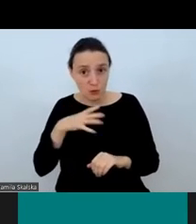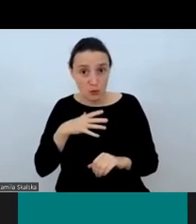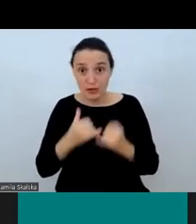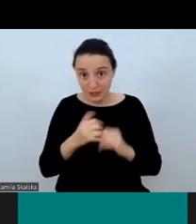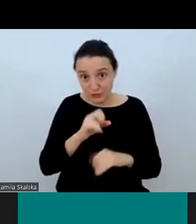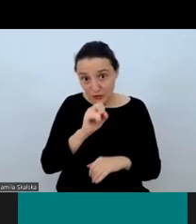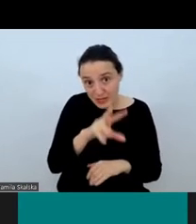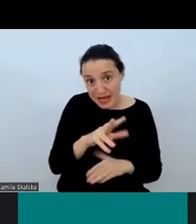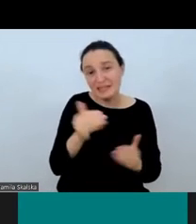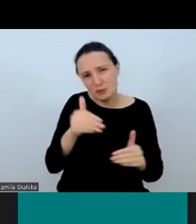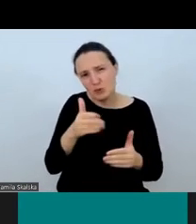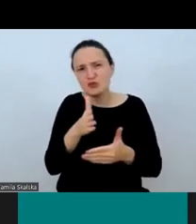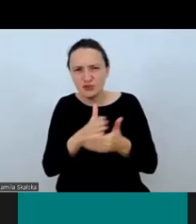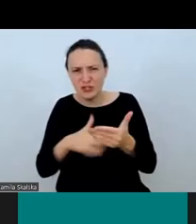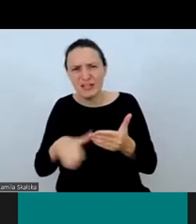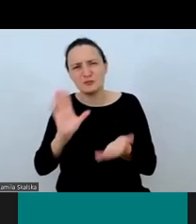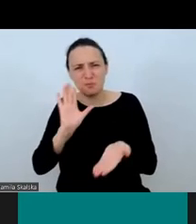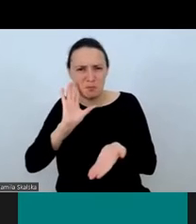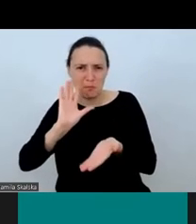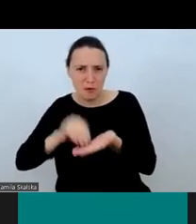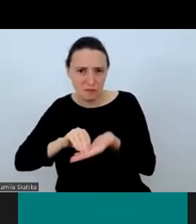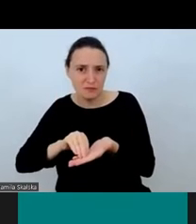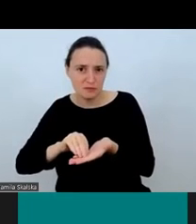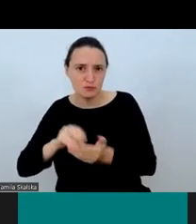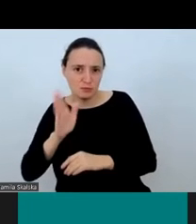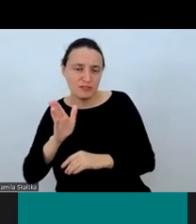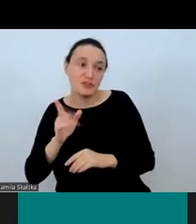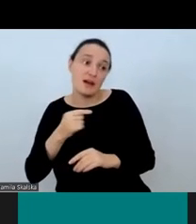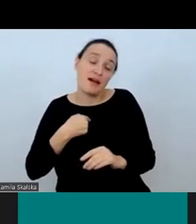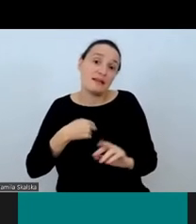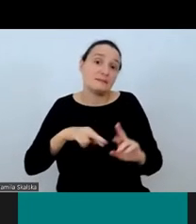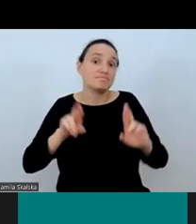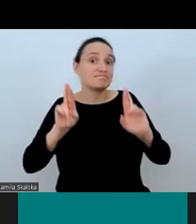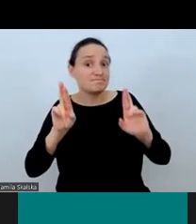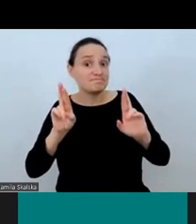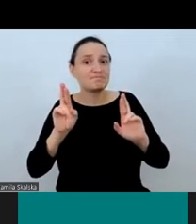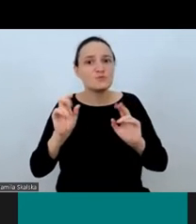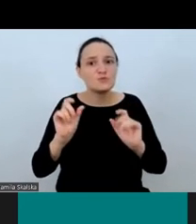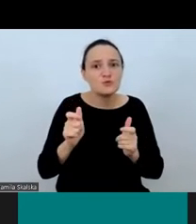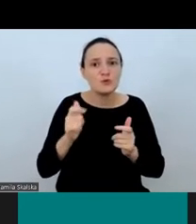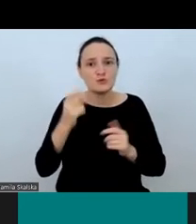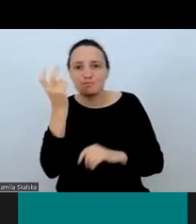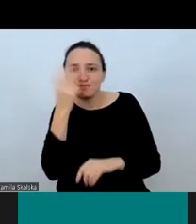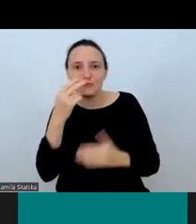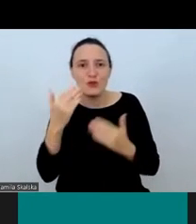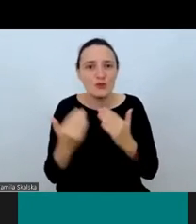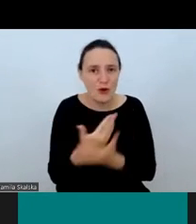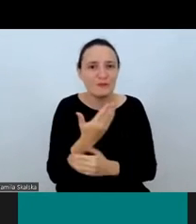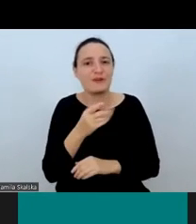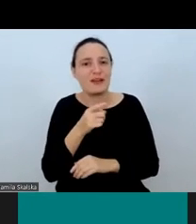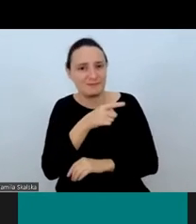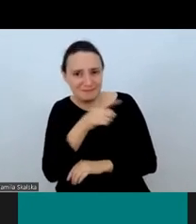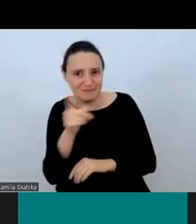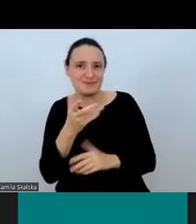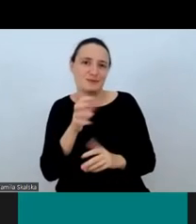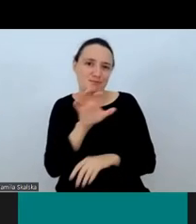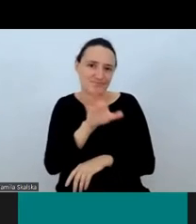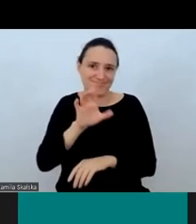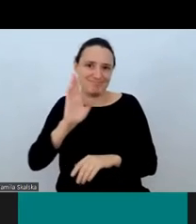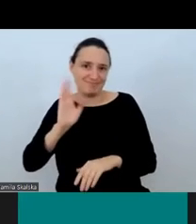okazać się, że część treści się powtarza, ale mam nadzieję, że znajdą tu Państwo również coś nowego. W